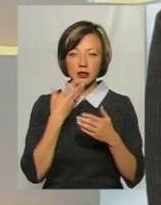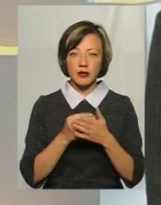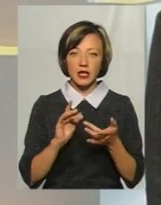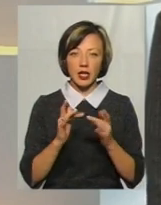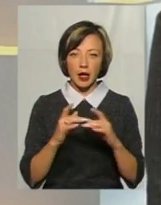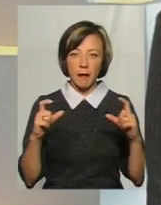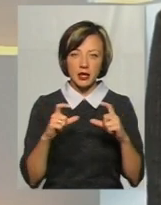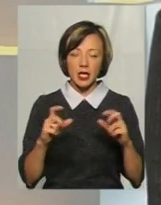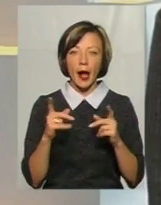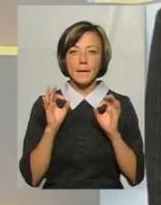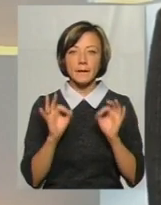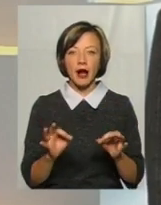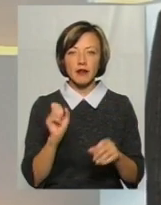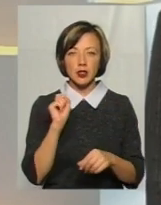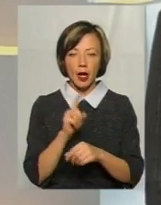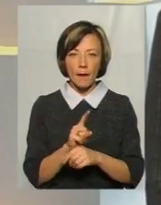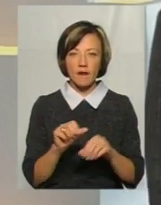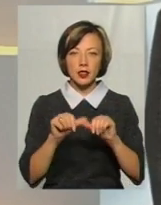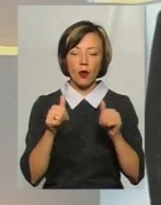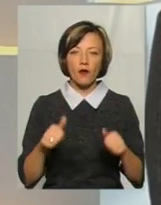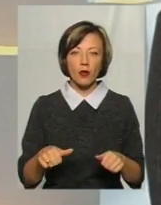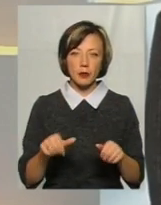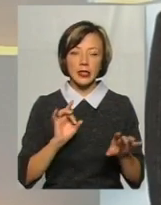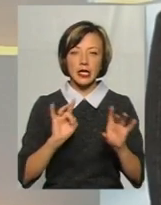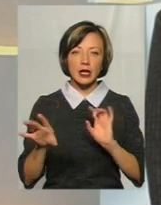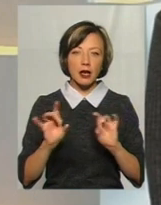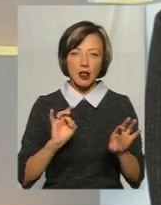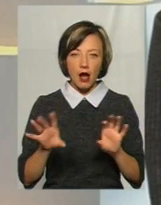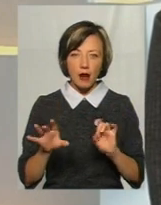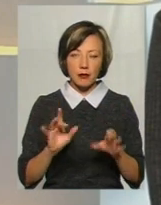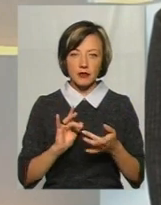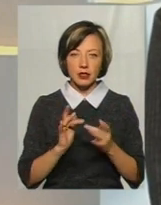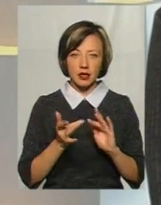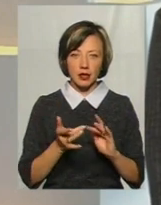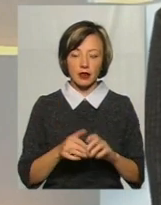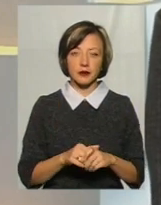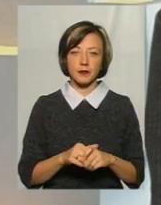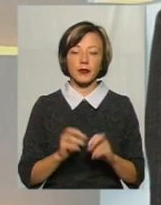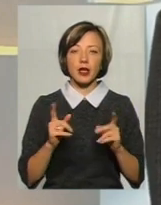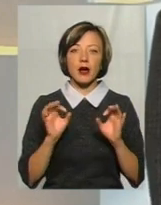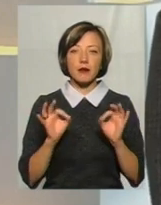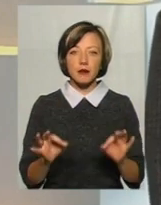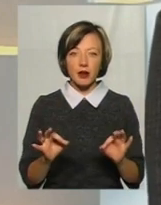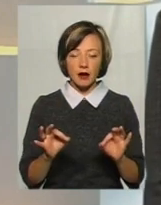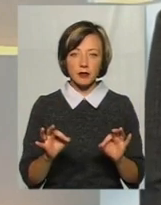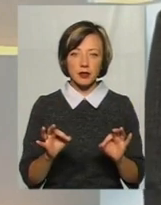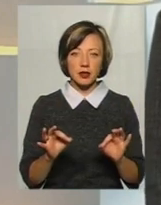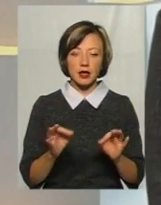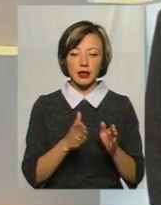-магазин, як правильно замовити і оформити рекламу в інтернеті, як правильно налагодити